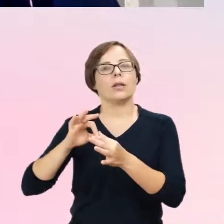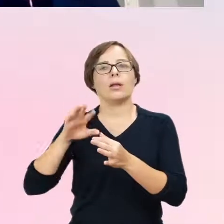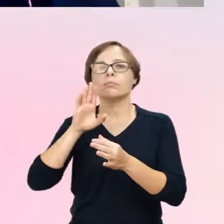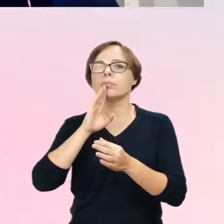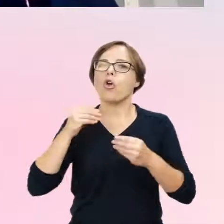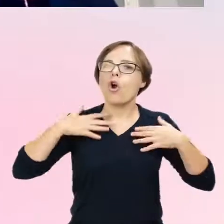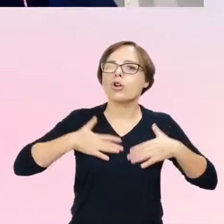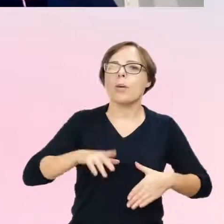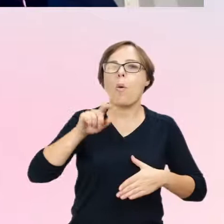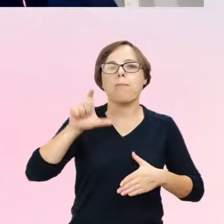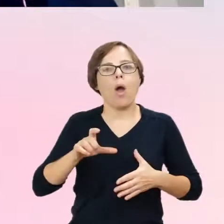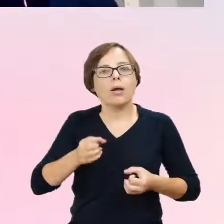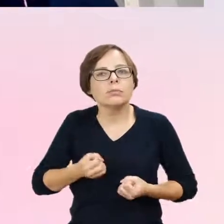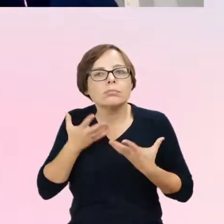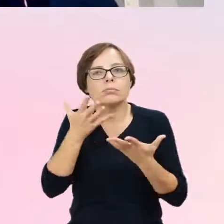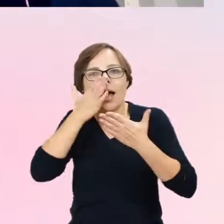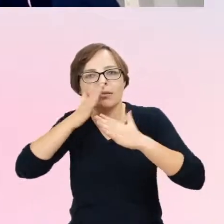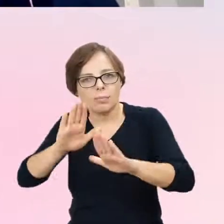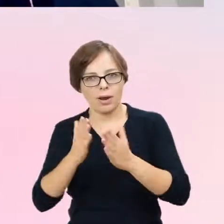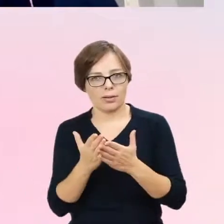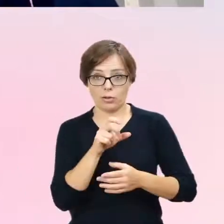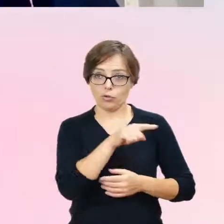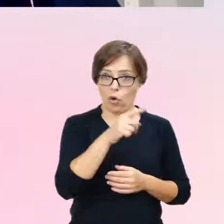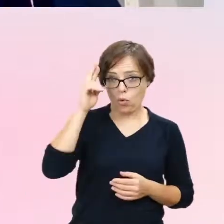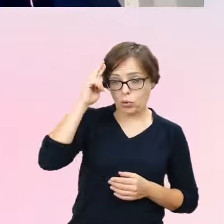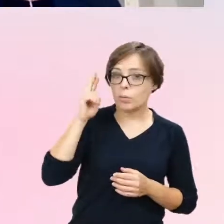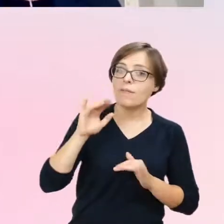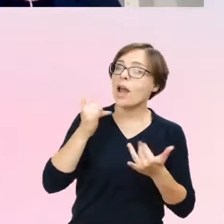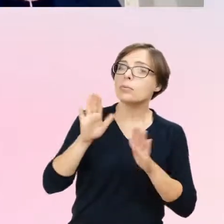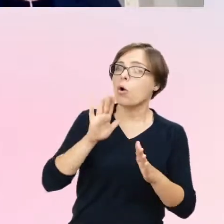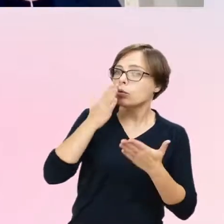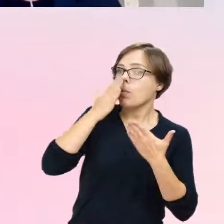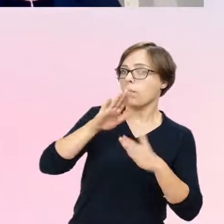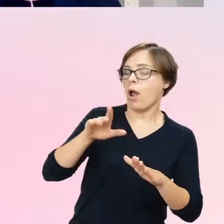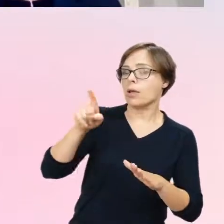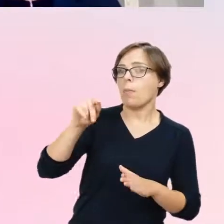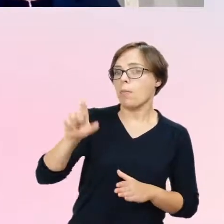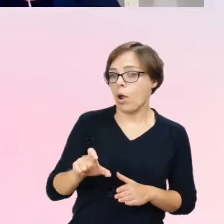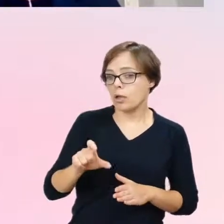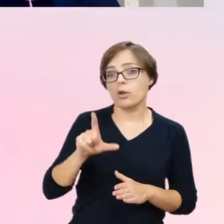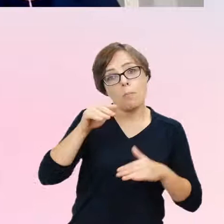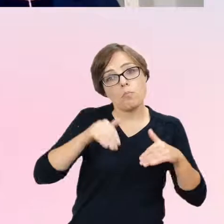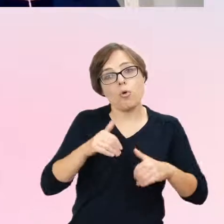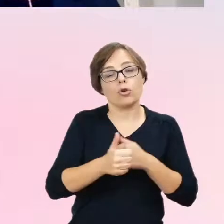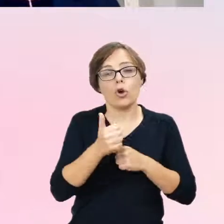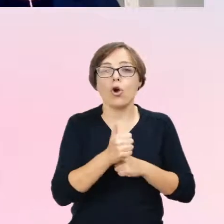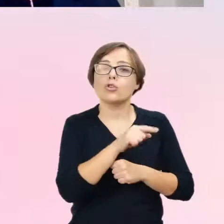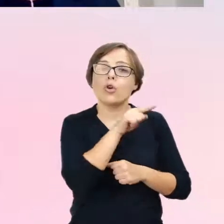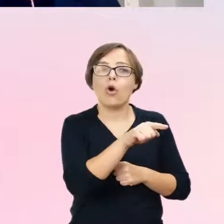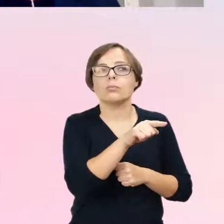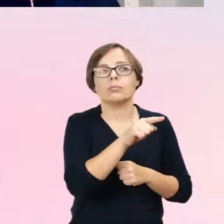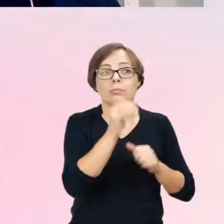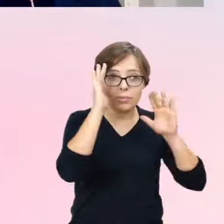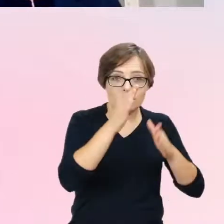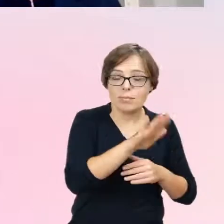tożsamości płci? Czy bardziej jest tak, że właśnie te osoby w spektrum nie potrafią dopasować tej ekspresji